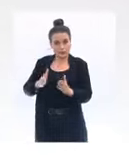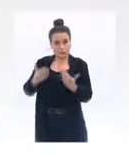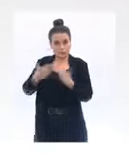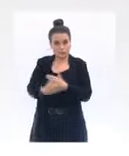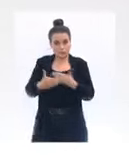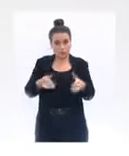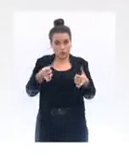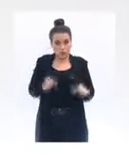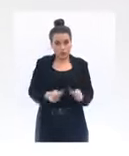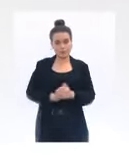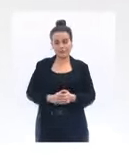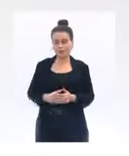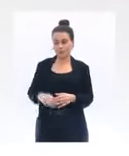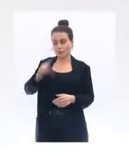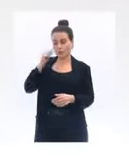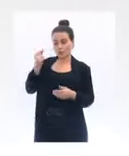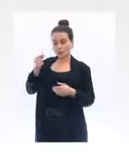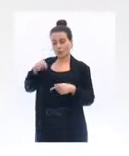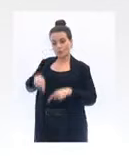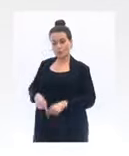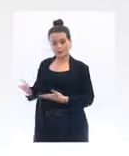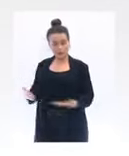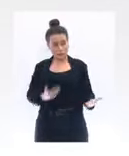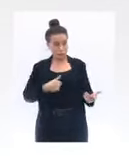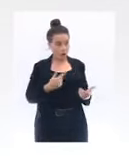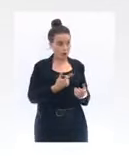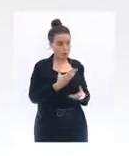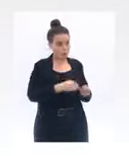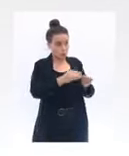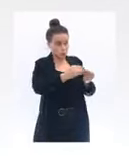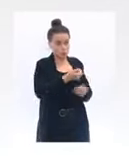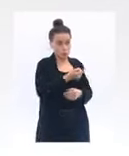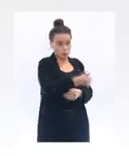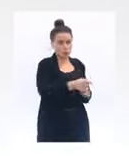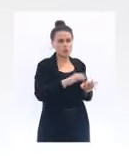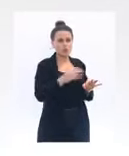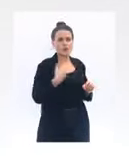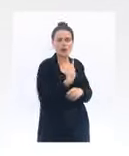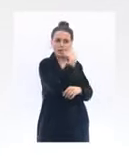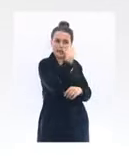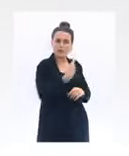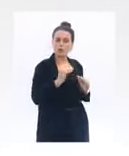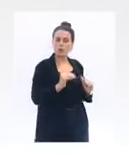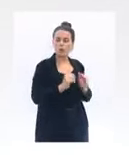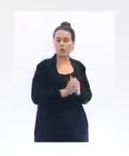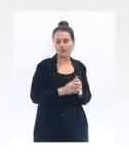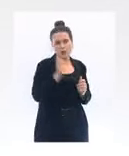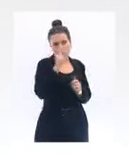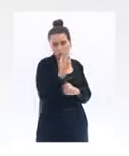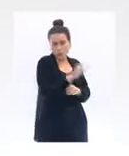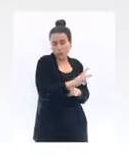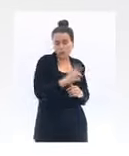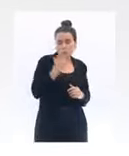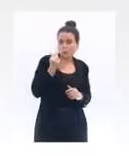Je n'ai pas grand-chose à ajouter, monsieur le Premier ministre, aux réponses que vous avez apportées. Il y avait une question qui disait, dont on peut comprendre la logique,'est finalement,